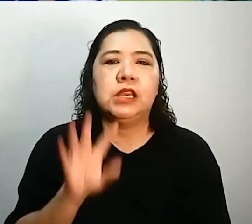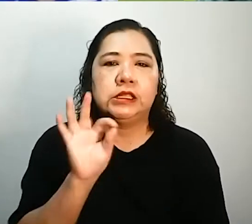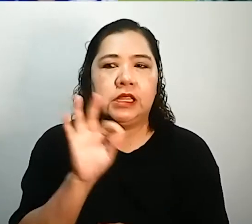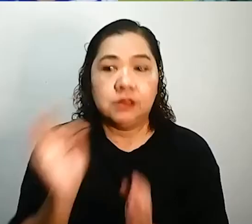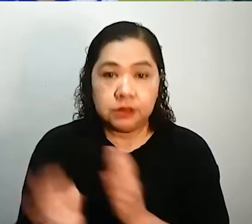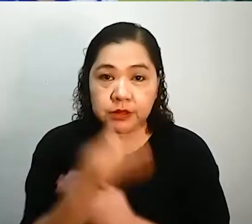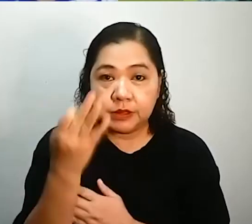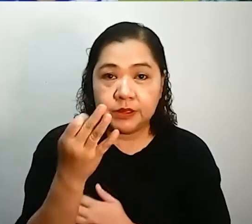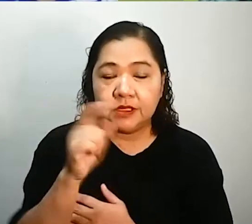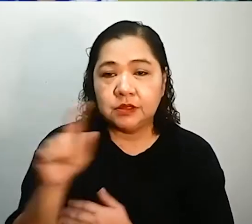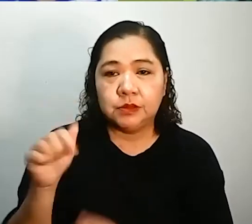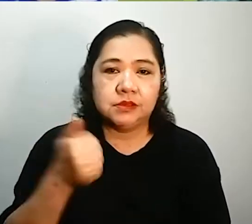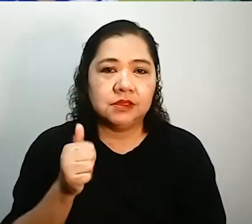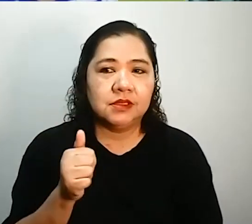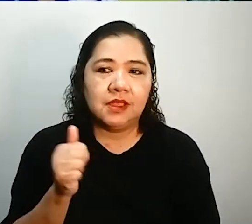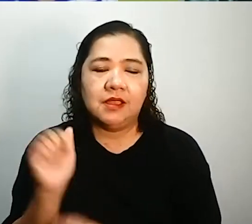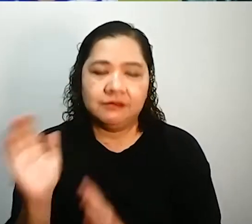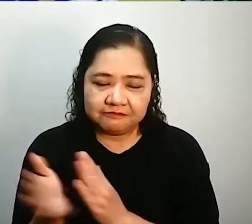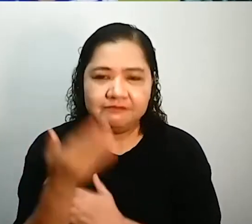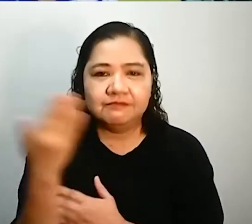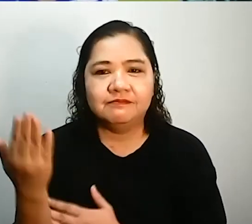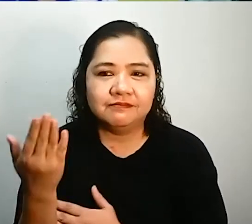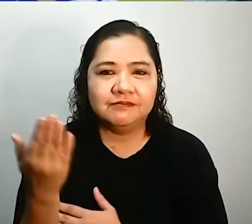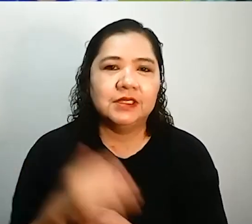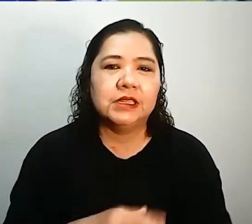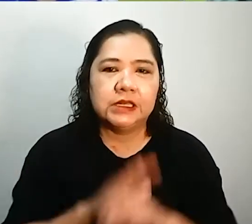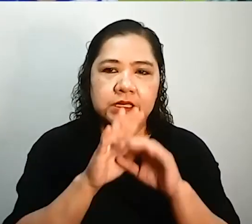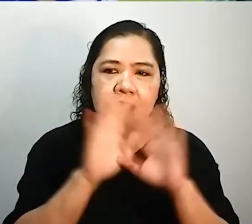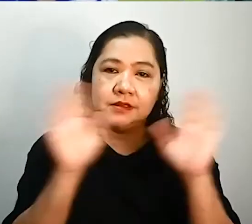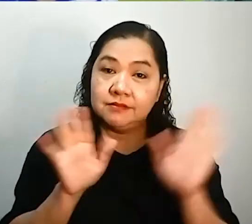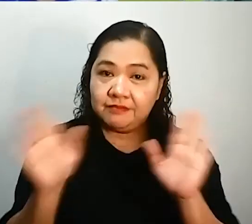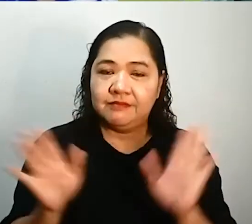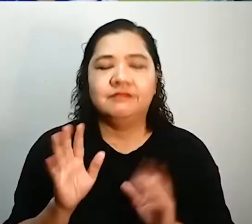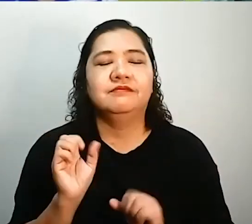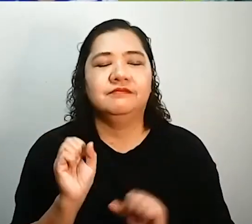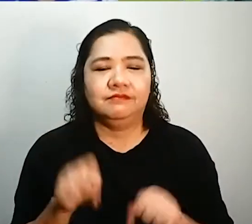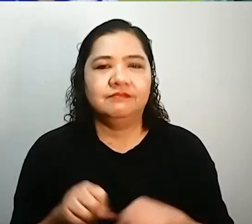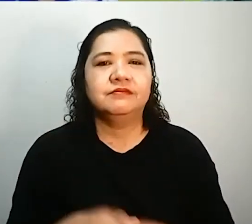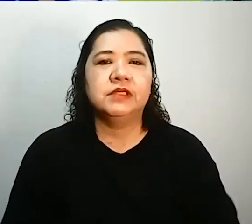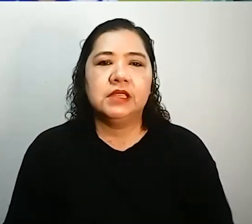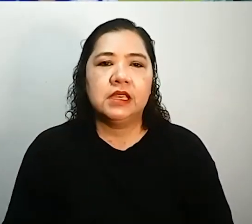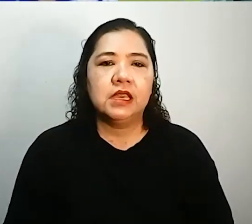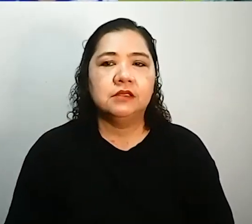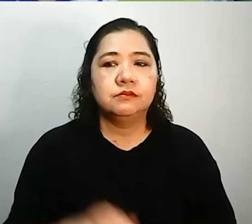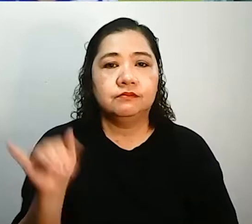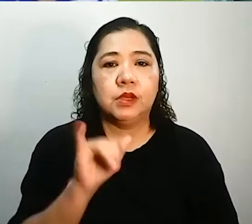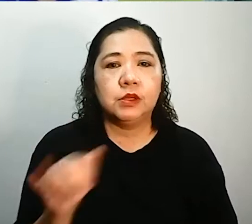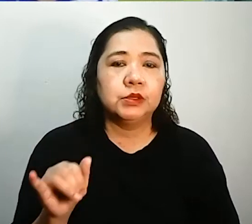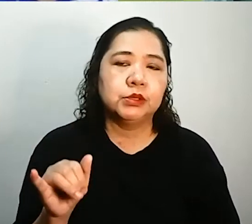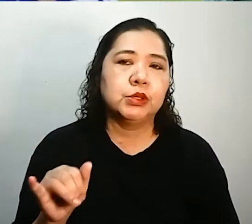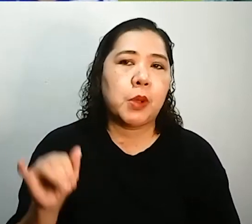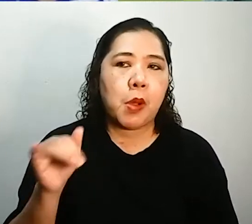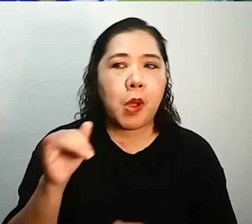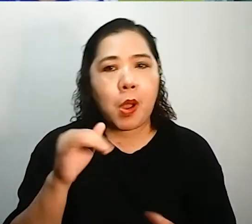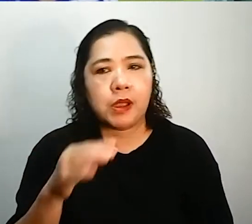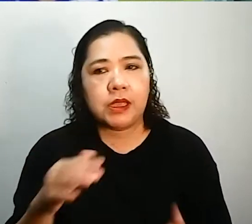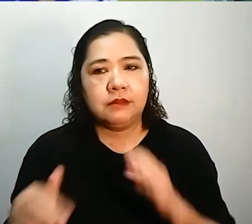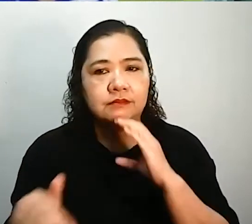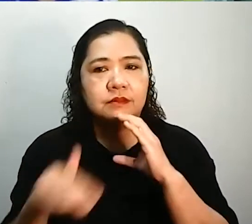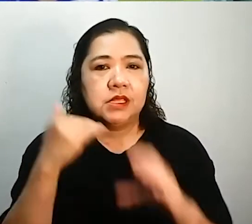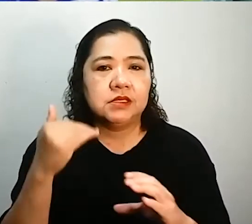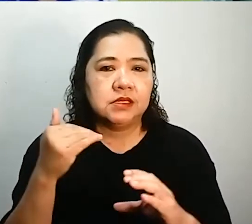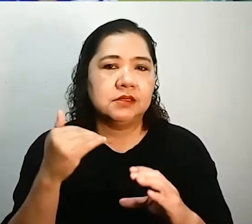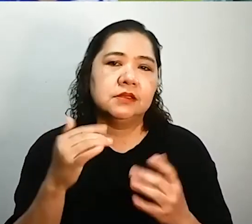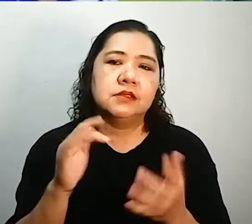hanggang alas 10 ng umaga, I believe that's on Sundays. Maari nyo rin po kami i-message sa smart number nating 0999